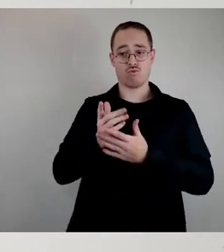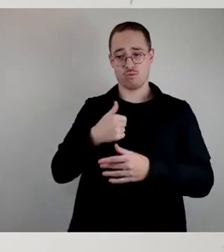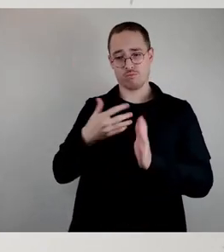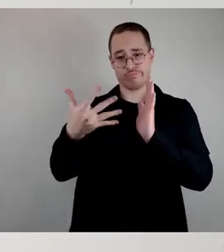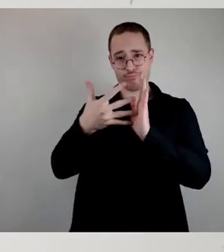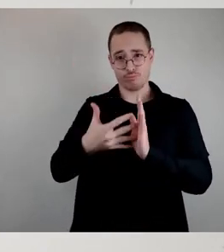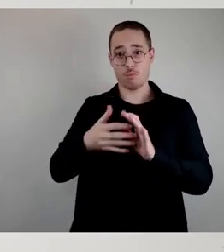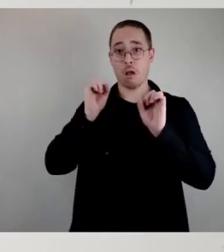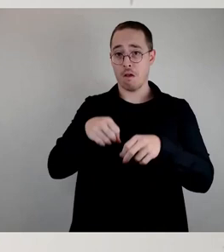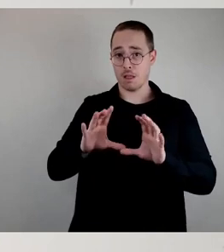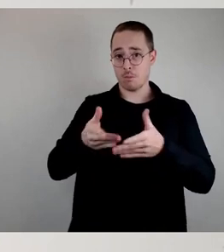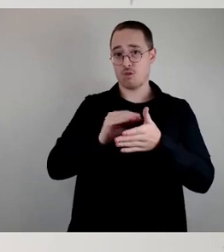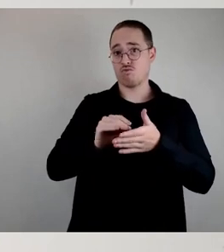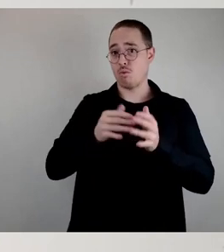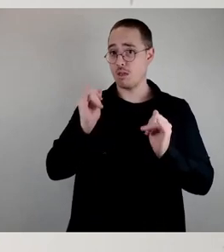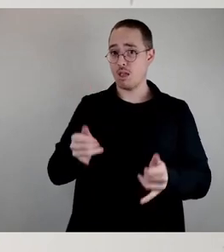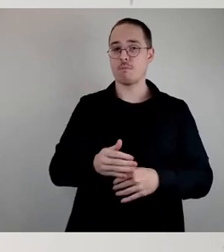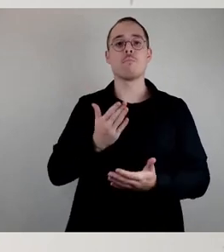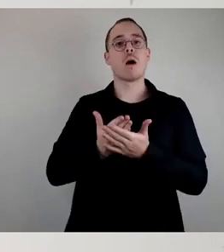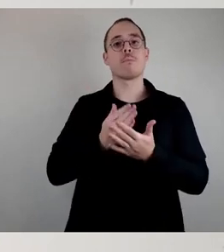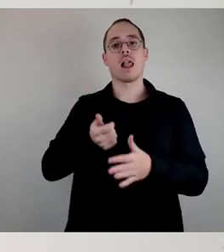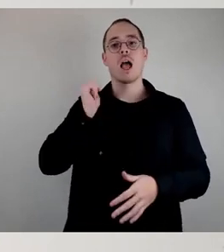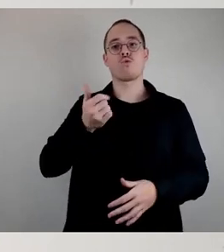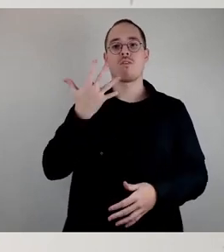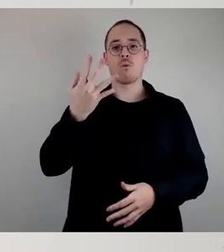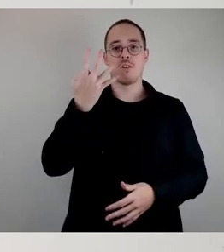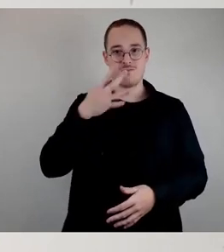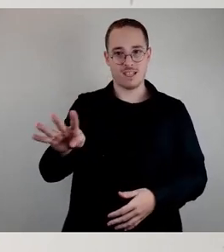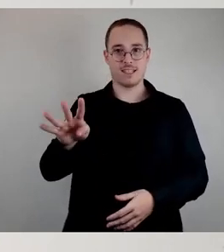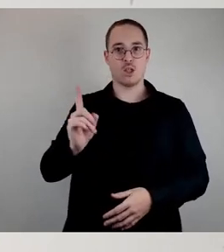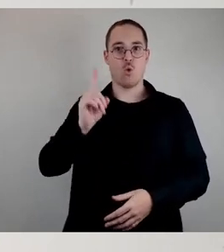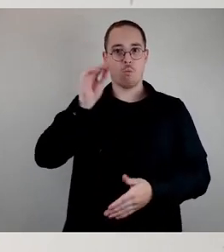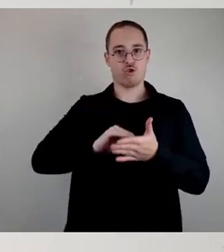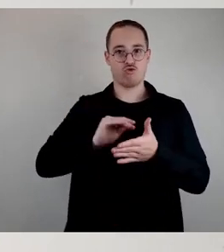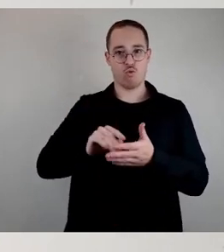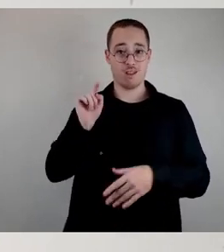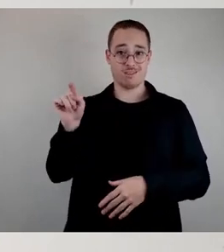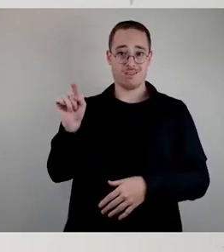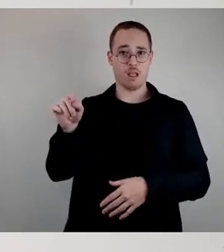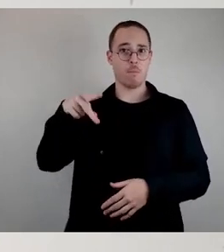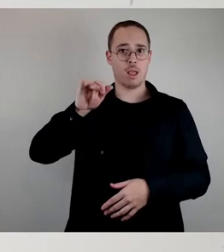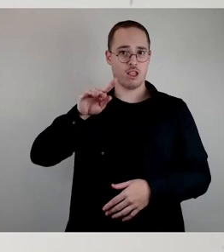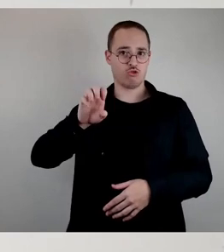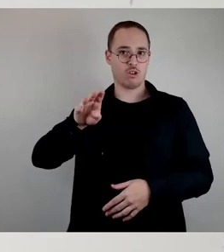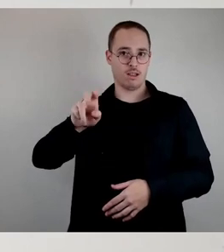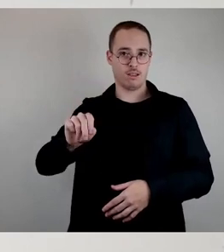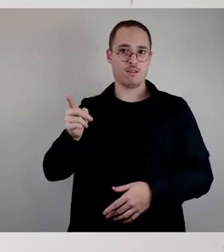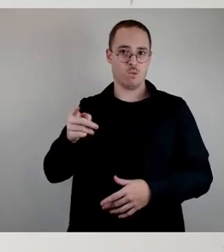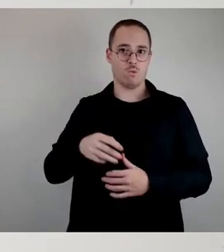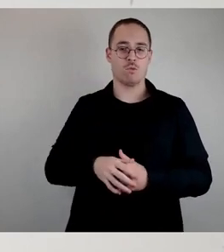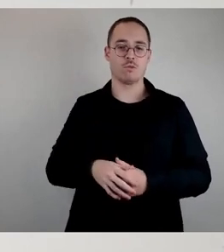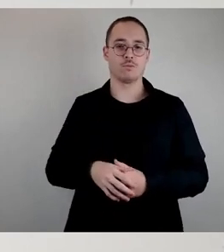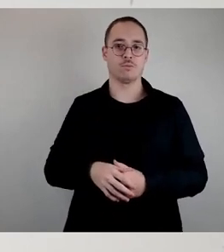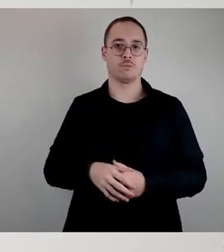potenziell auch der Schulstandort 145. die Oberschule in Pyschen, wo wir in